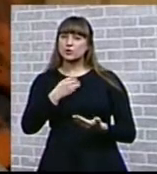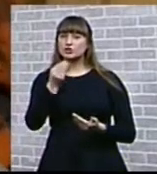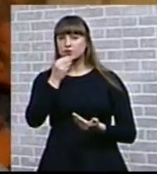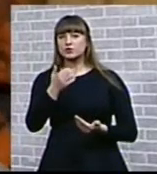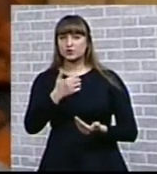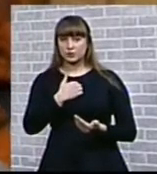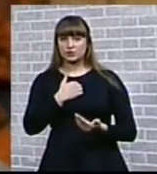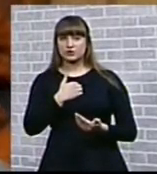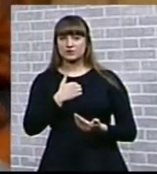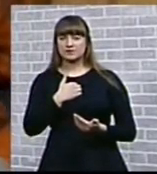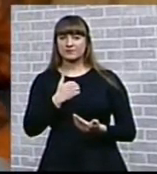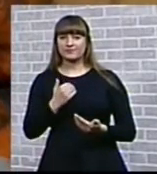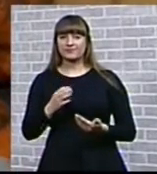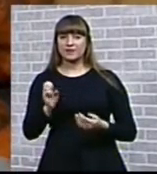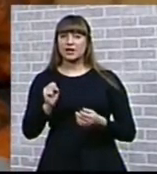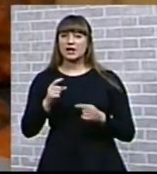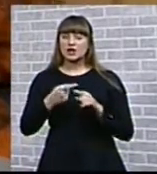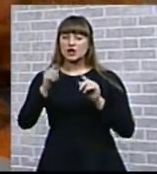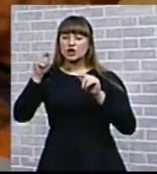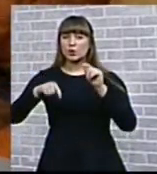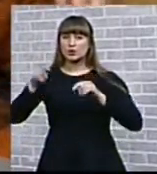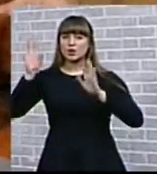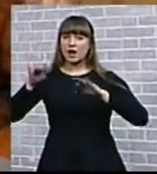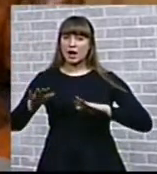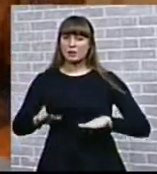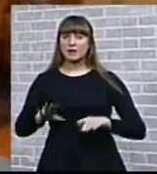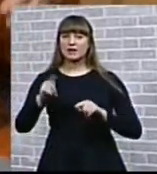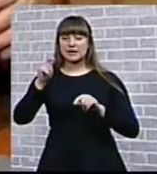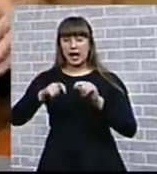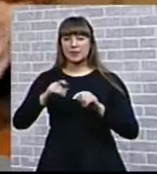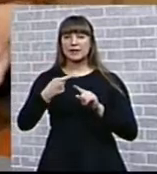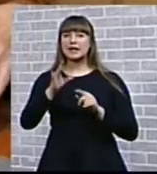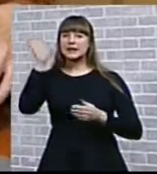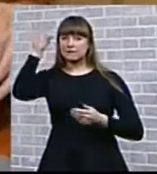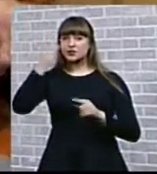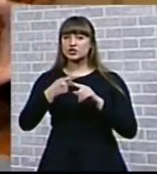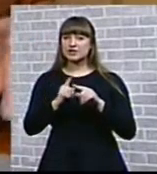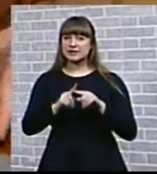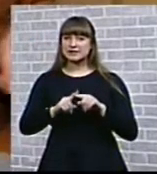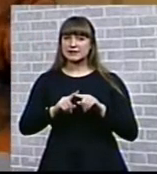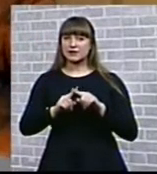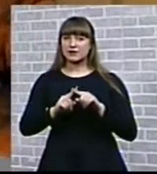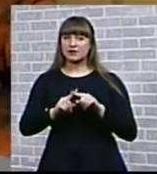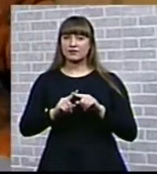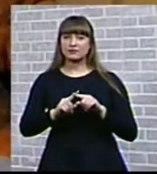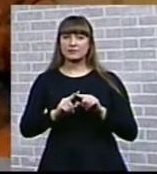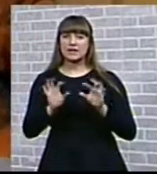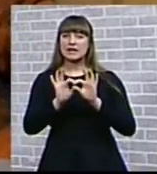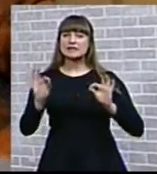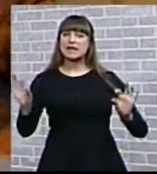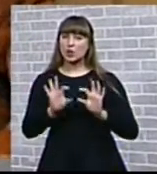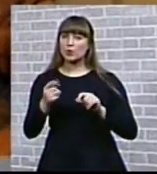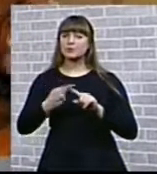хочется. И дождик капает, капает эта водичка с